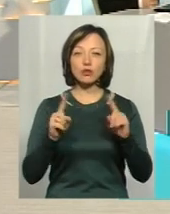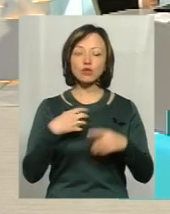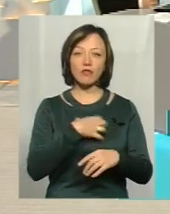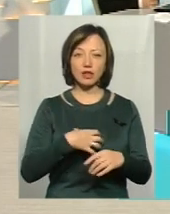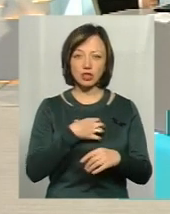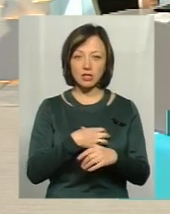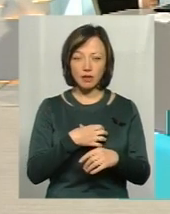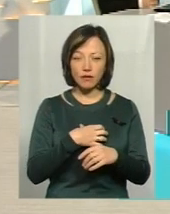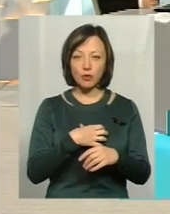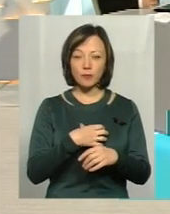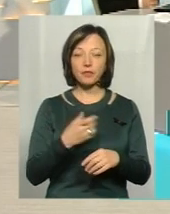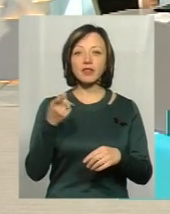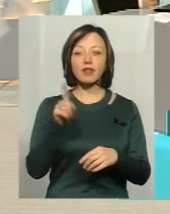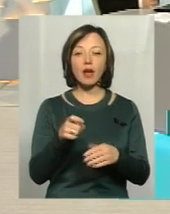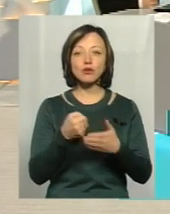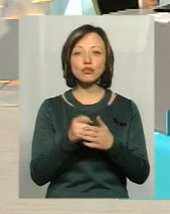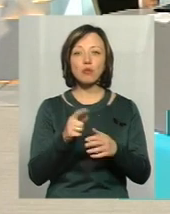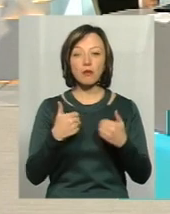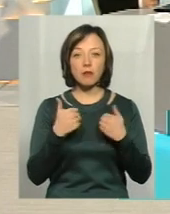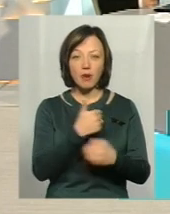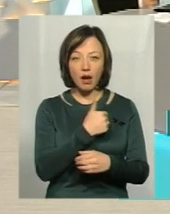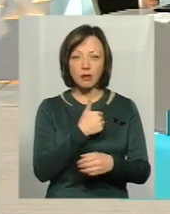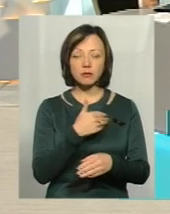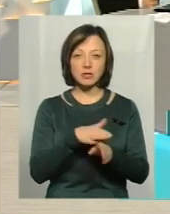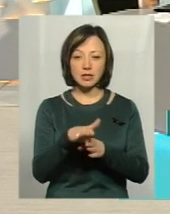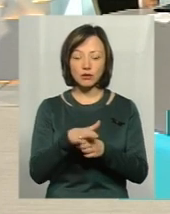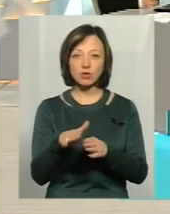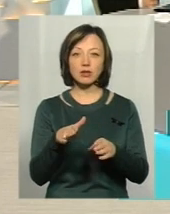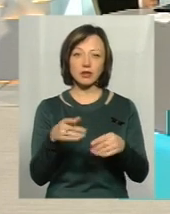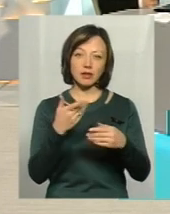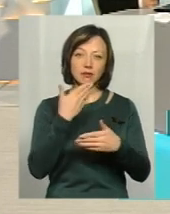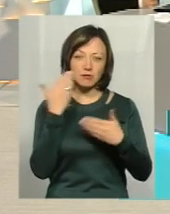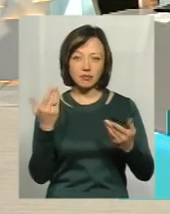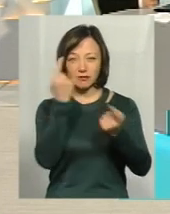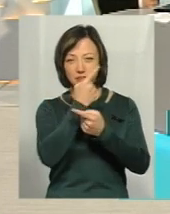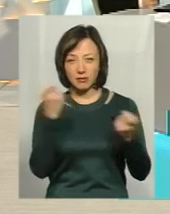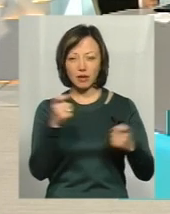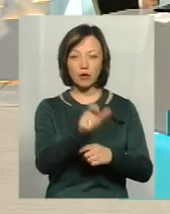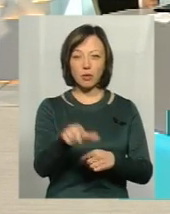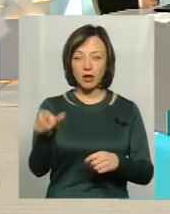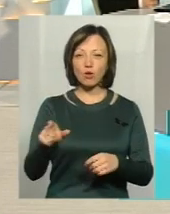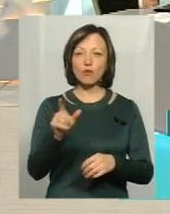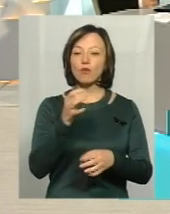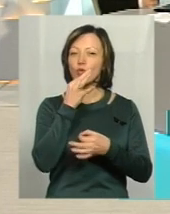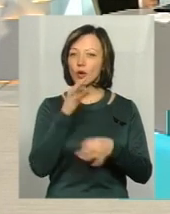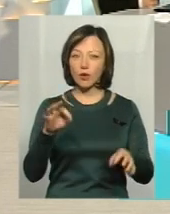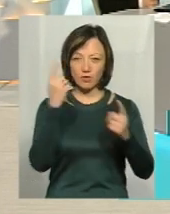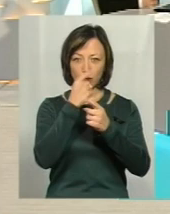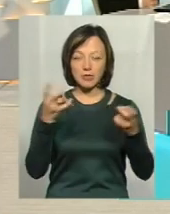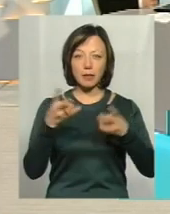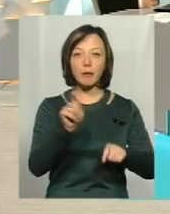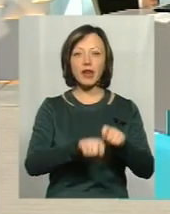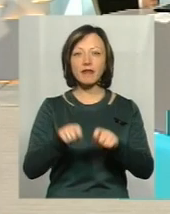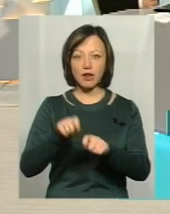важливо. Те, до чого ми прагнемо, здійснюються такі виступи у ЗМІ, звертаючись до громадян, що будь-яку інформацію